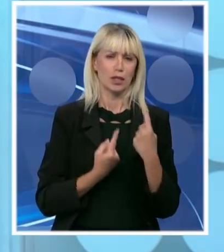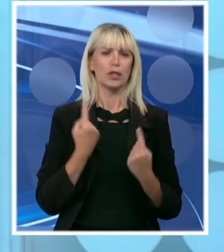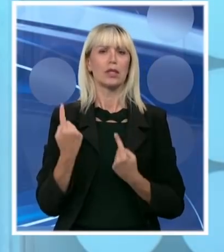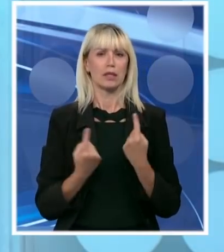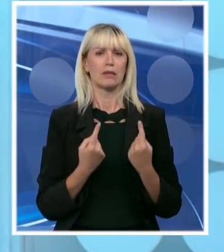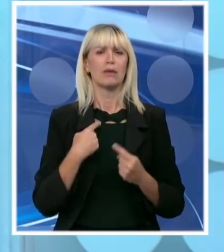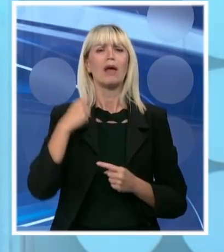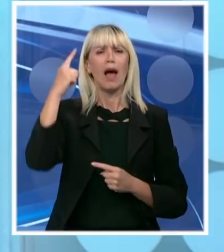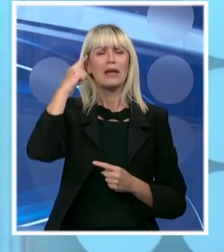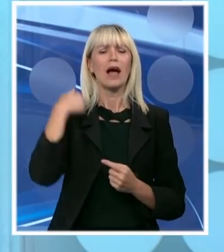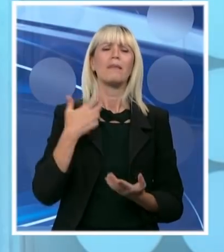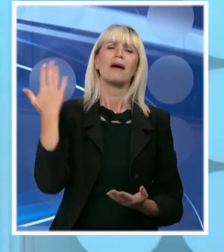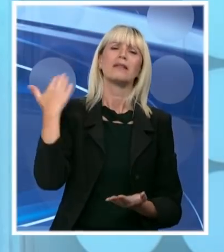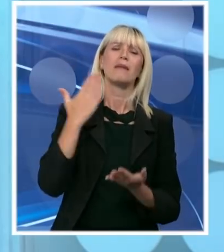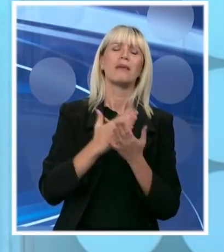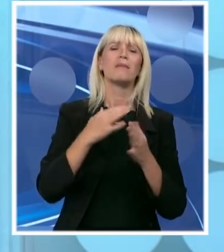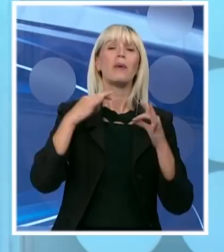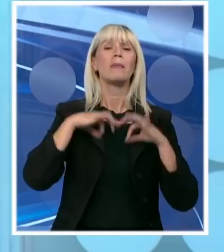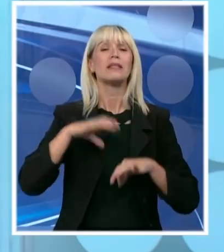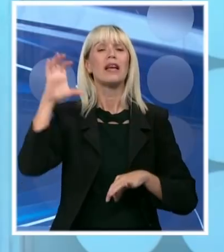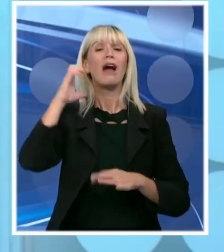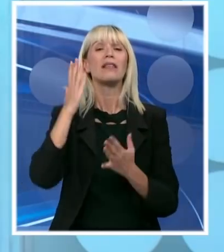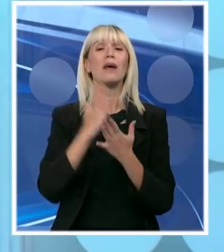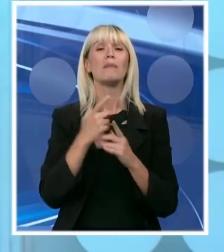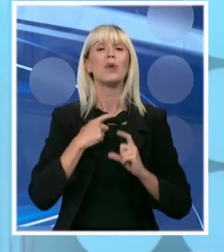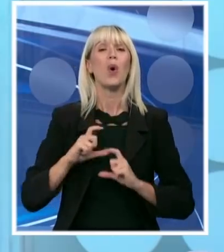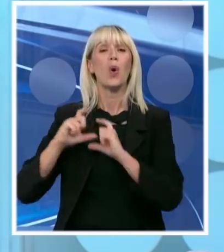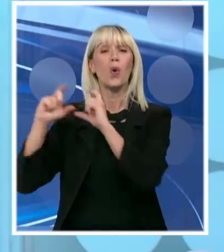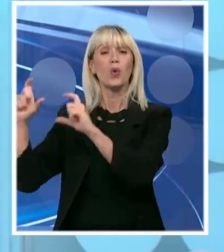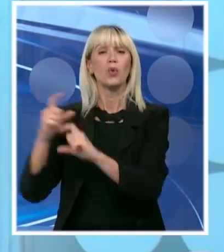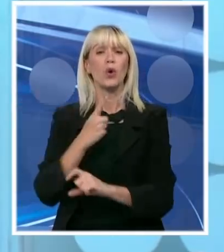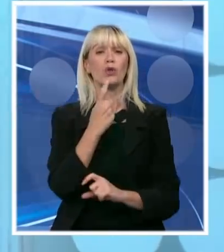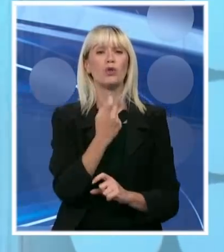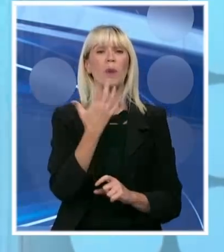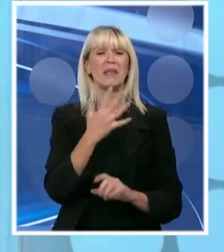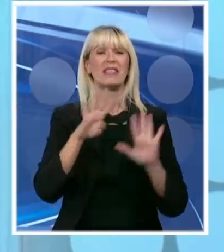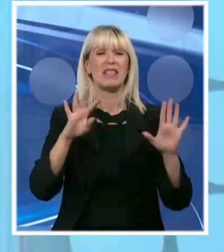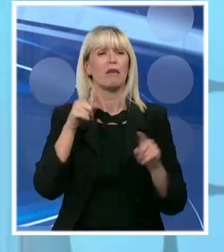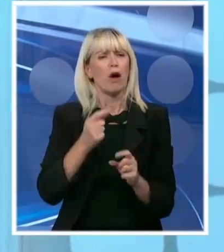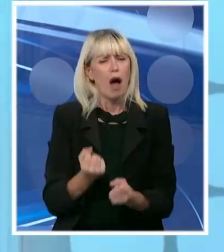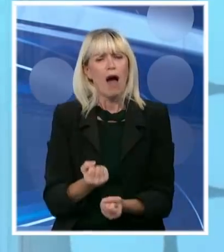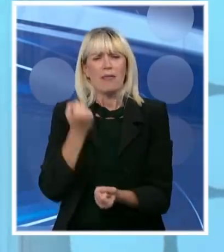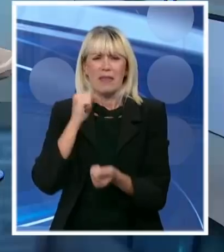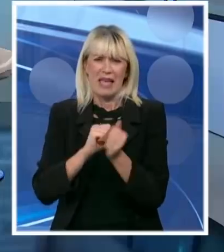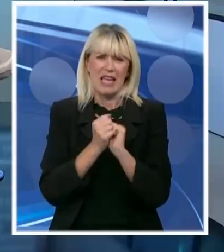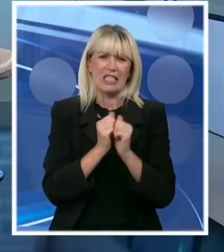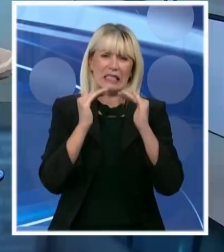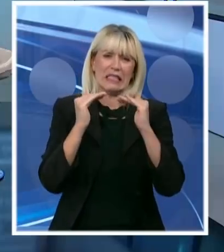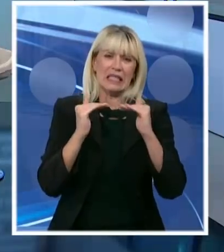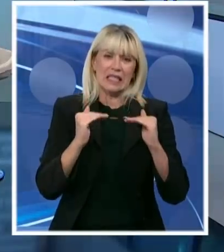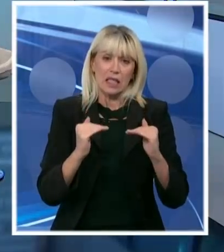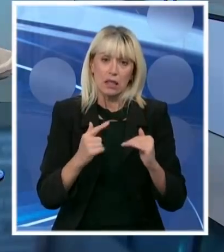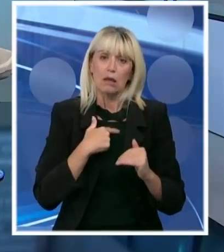predsednik vlade kada smo imali stopu javnog duga 79%. I tada smo teškim merama išli da spuštamo jer sam vidio koliko je to